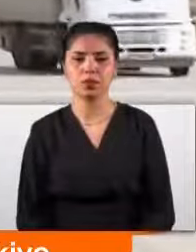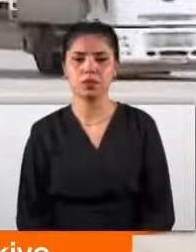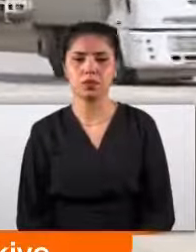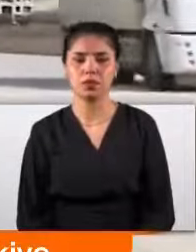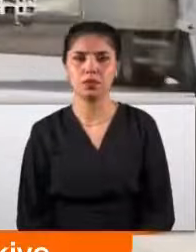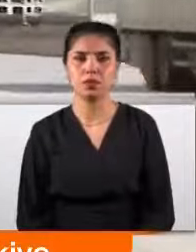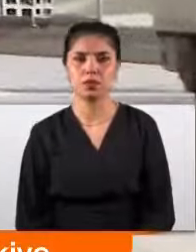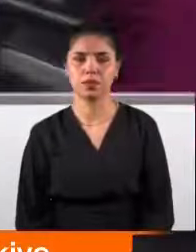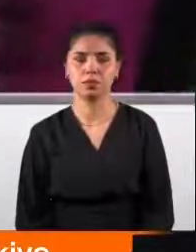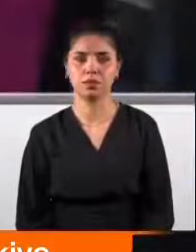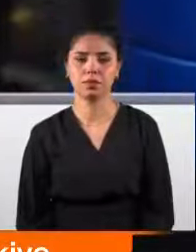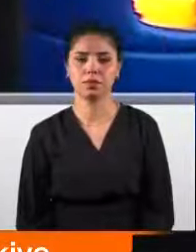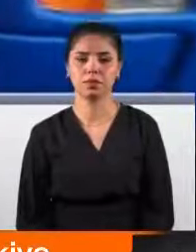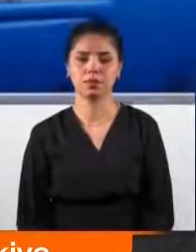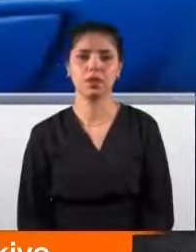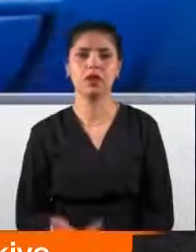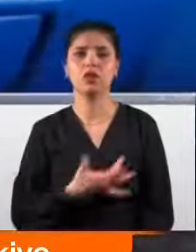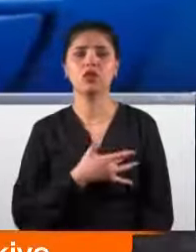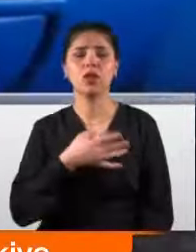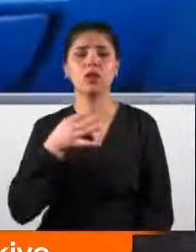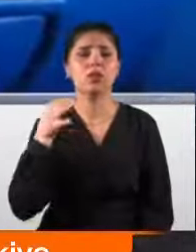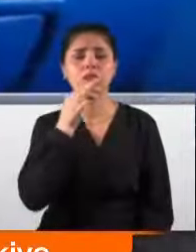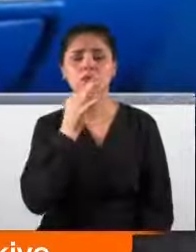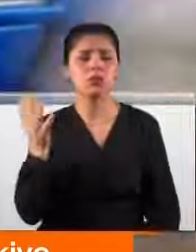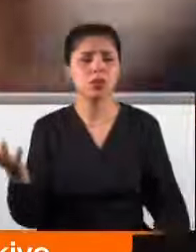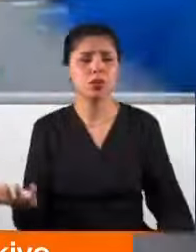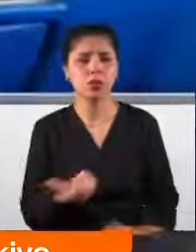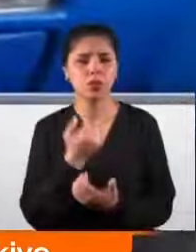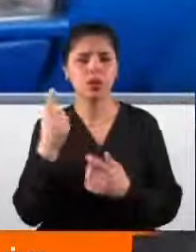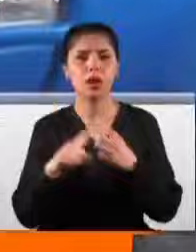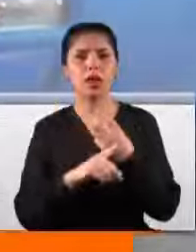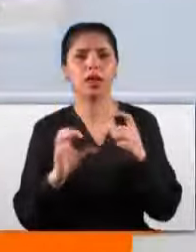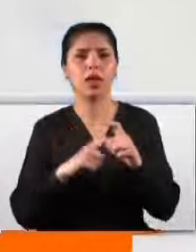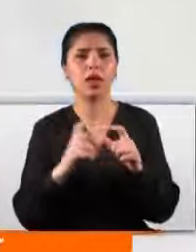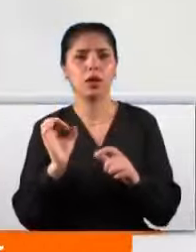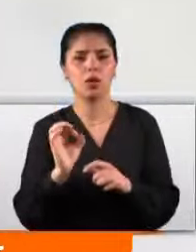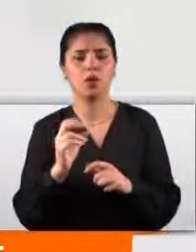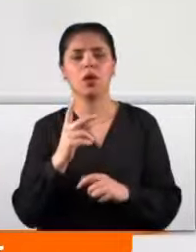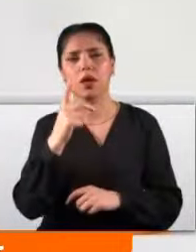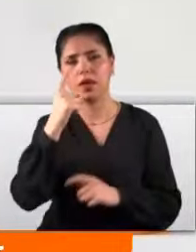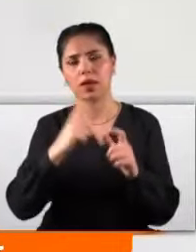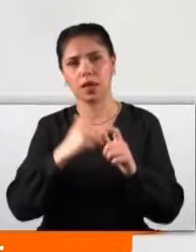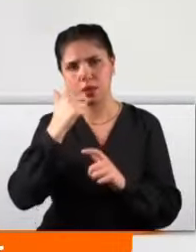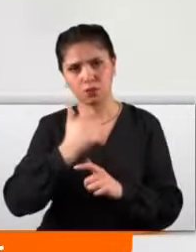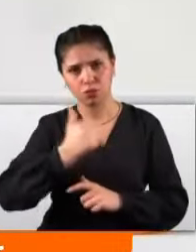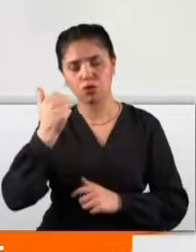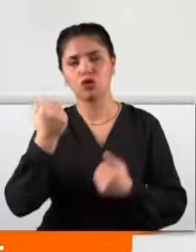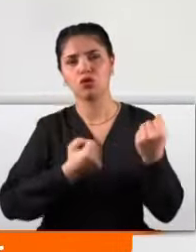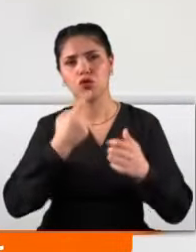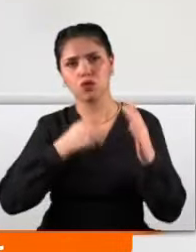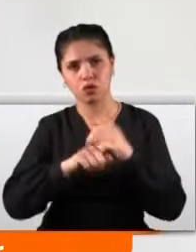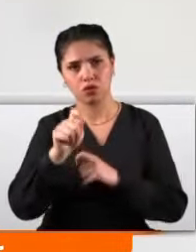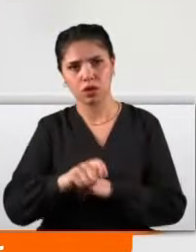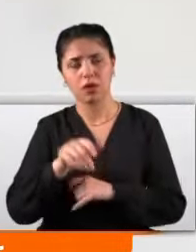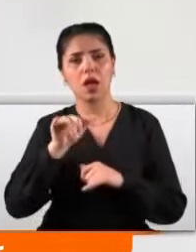kendimi yerde buldum. Canını zor kurtardı Serpil Bulut. Ego genel müdürlüğünden de şoförden de şikayetçi oldu. Çünkü